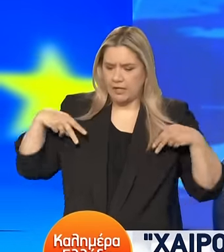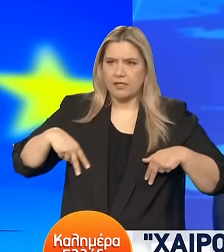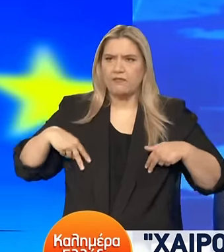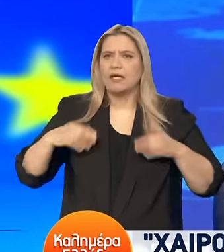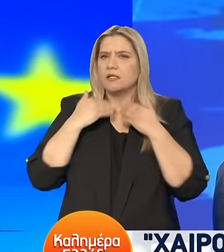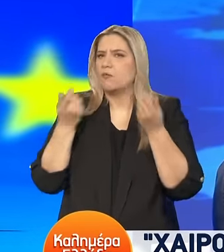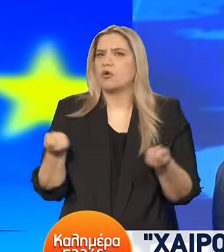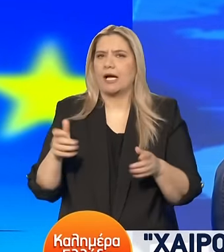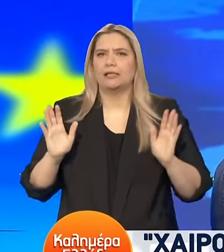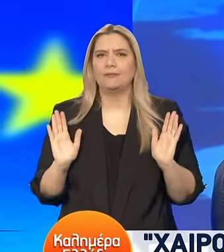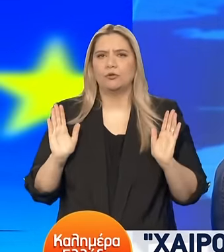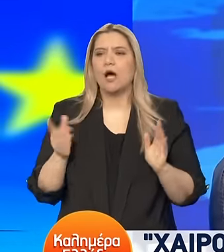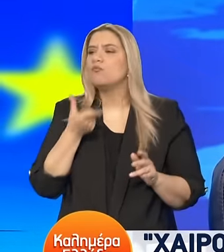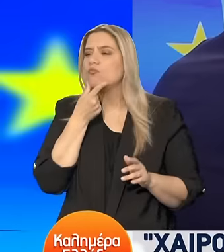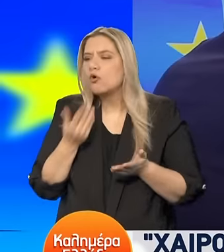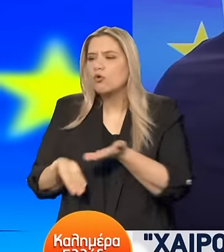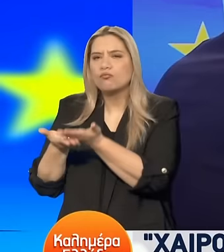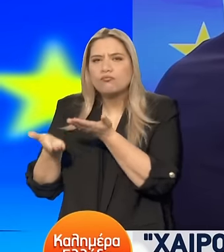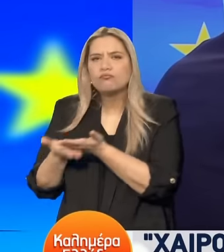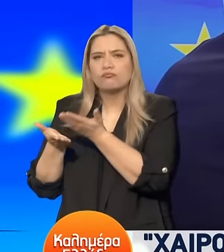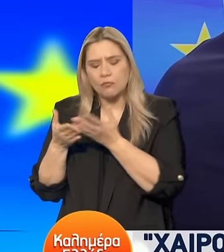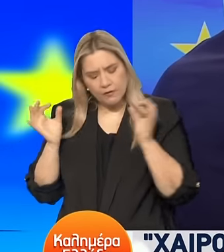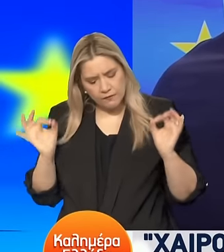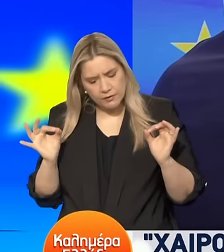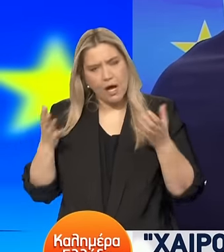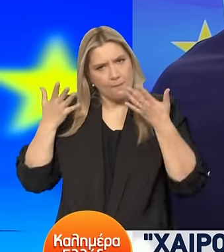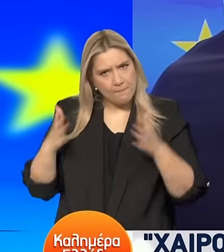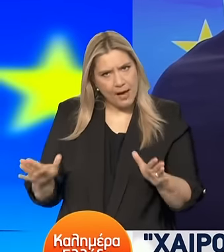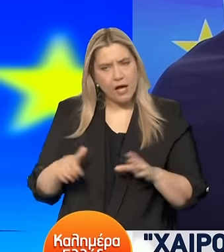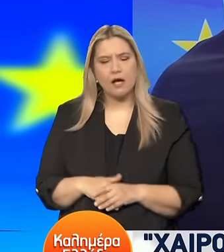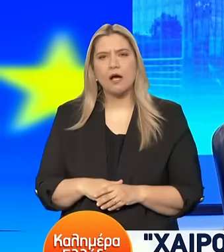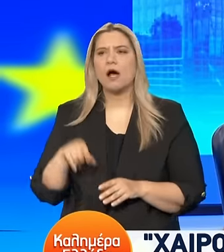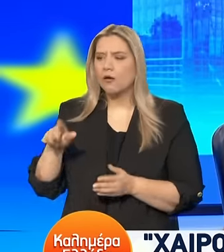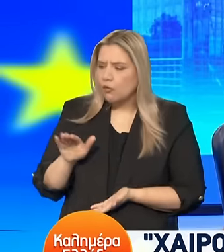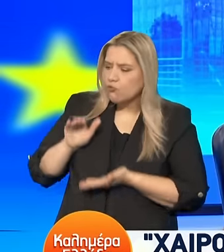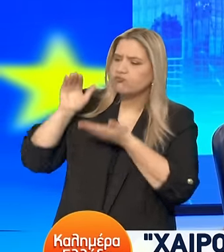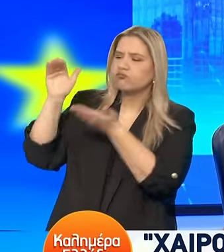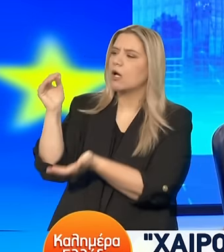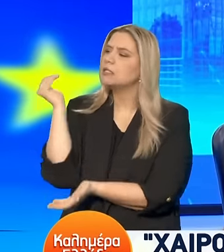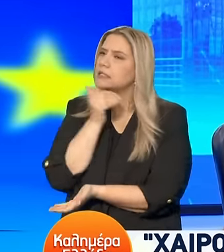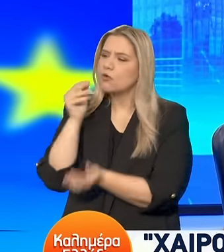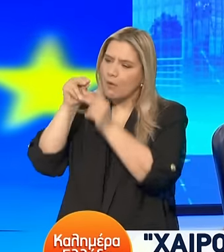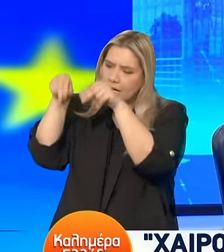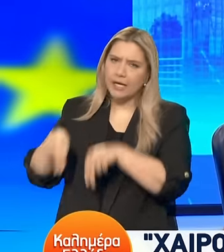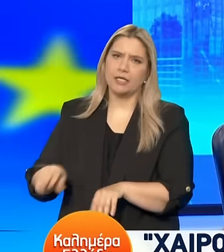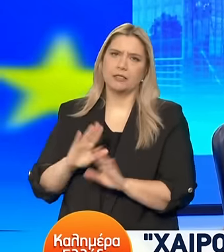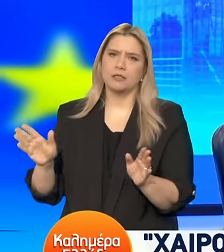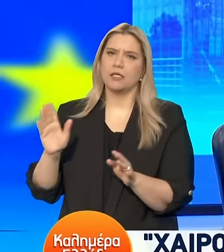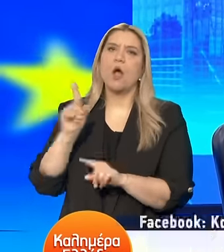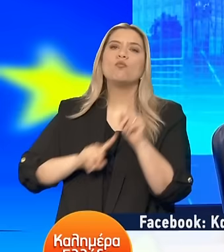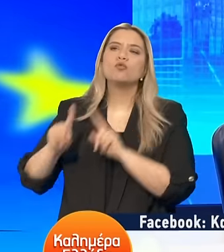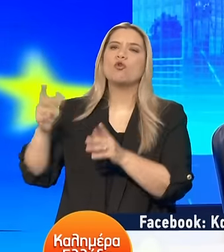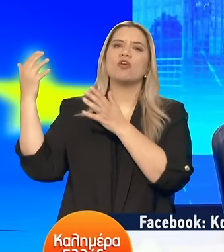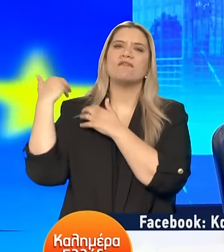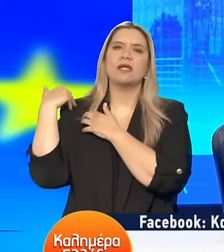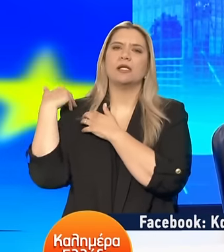αυτό παρά μόνο να διευκολύνει τη δικαιοσύνη όπως το έχει κάνει Να δικάσει αυτή την υπόθεση το στομότερο δυνατό Και να αποδώσει τις ευθύνες εκεί που